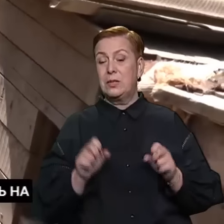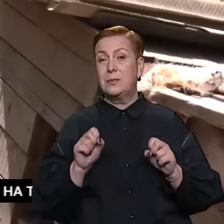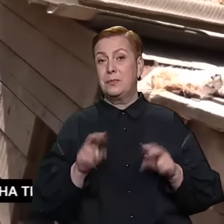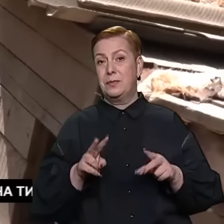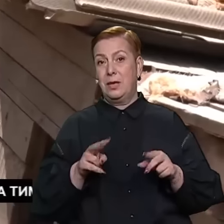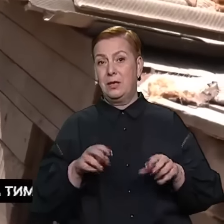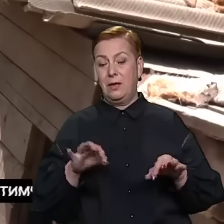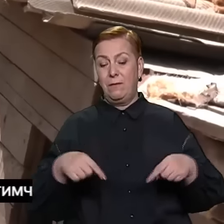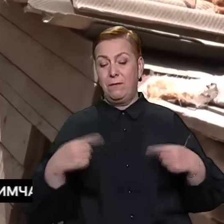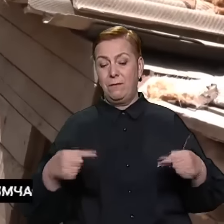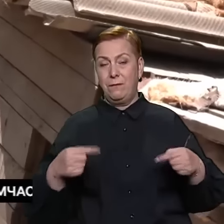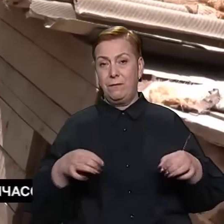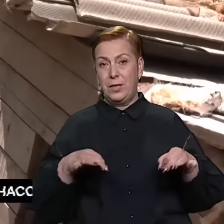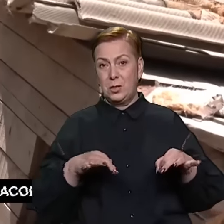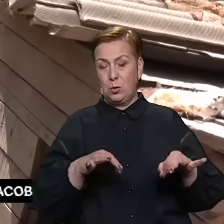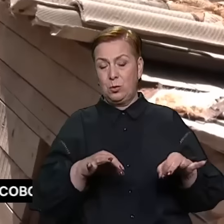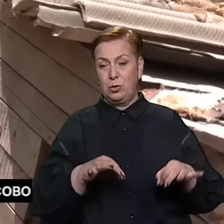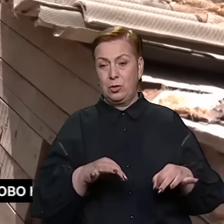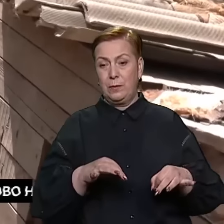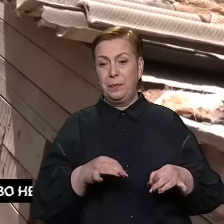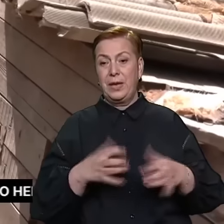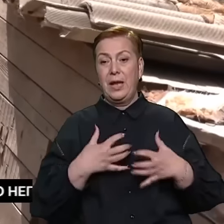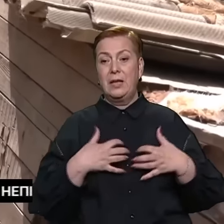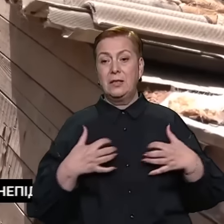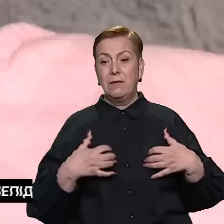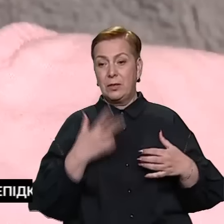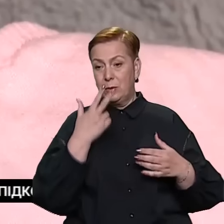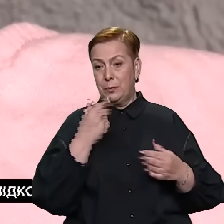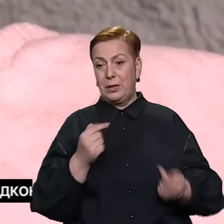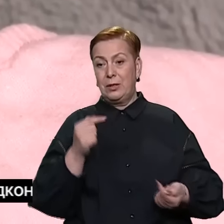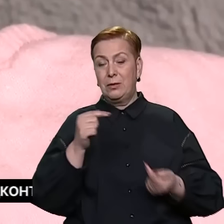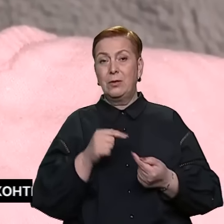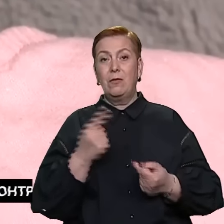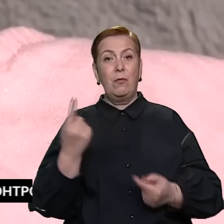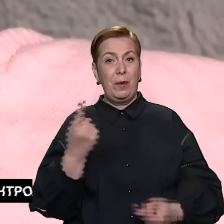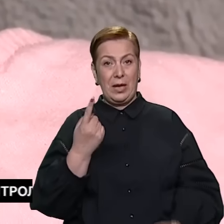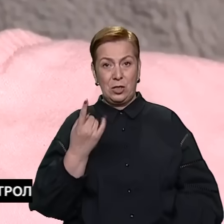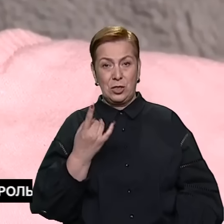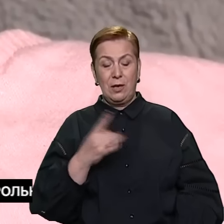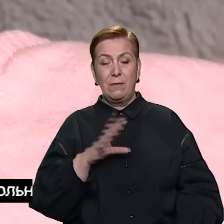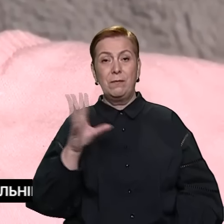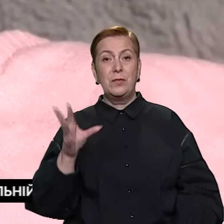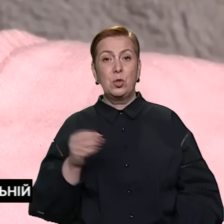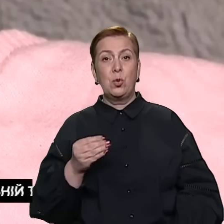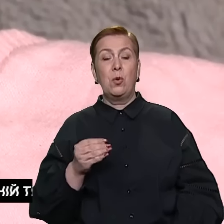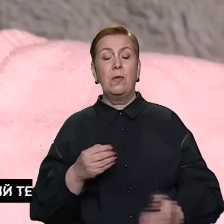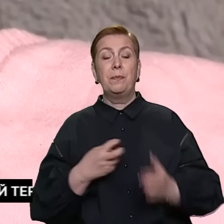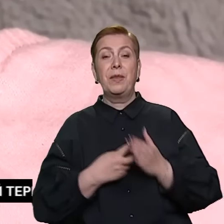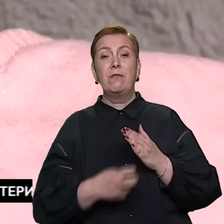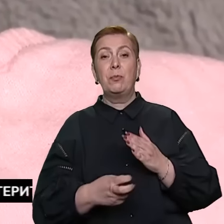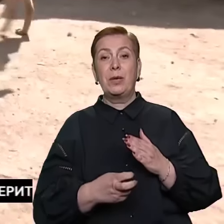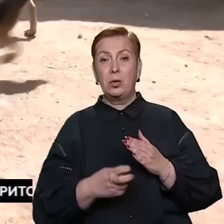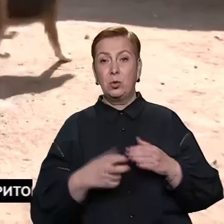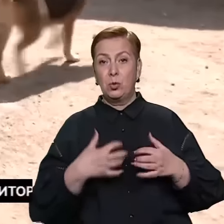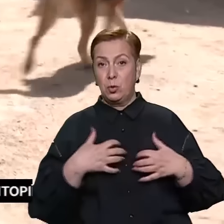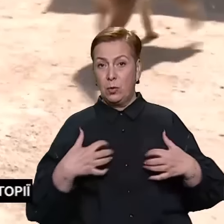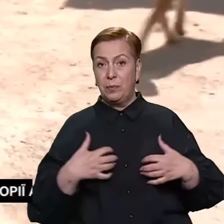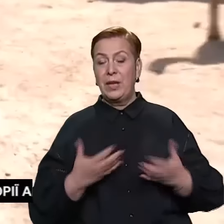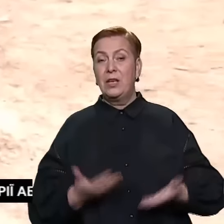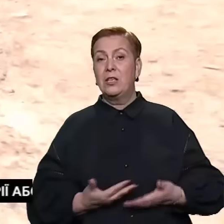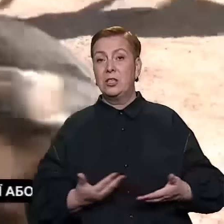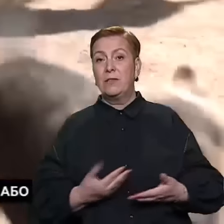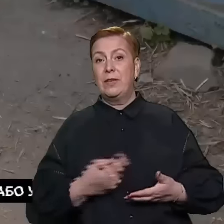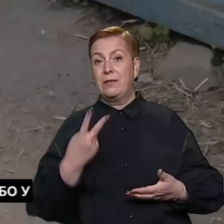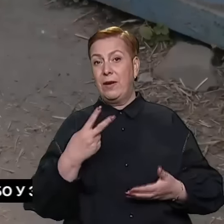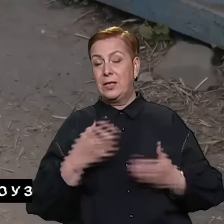років роботи притулку тварину з інвалідністю за кордон прилаштували вперше. Усього в притулку живуть 30 котів і 20 собак. Утримують їх за гроші